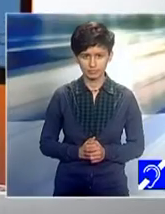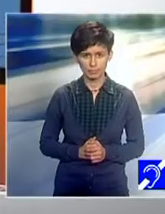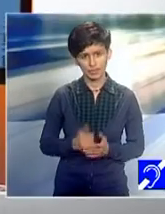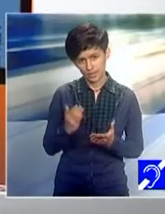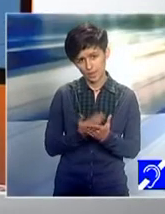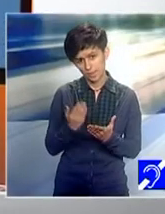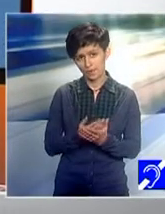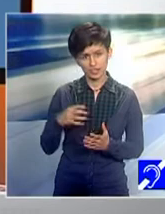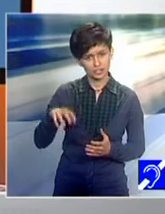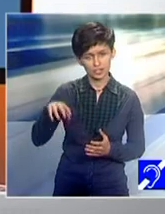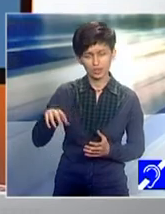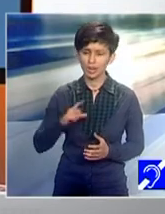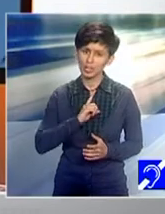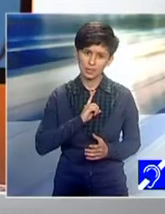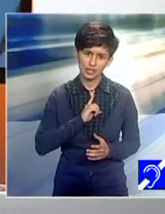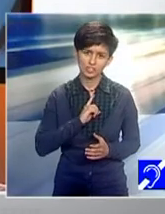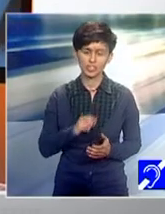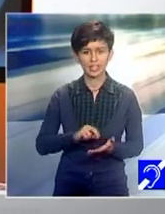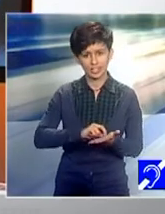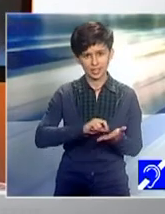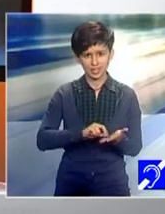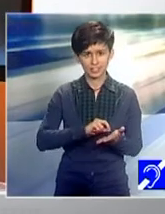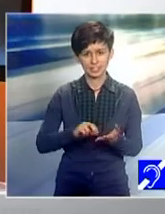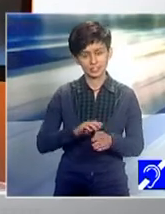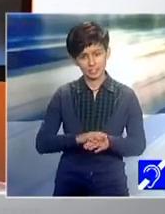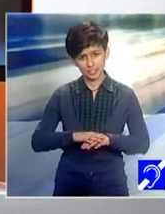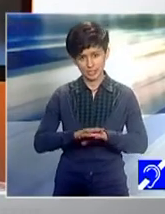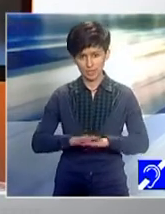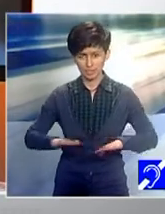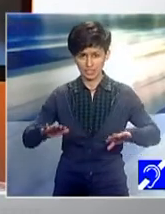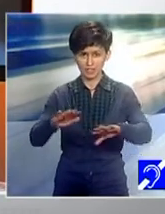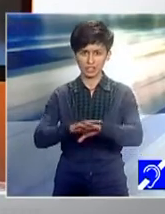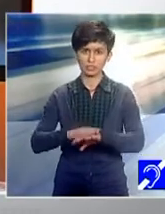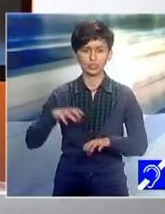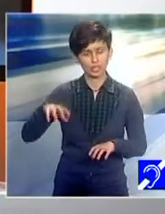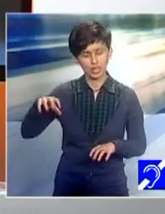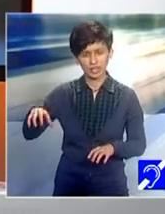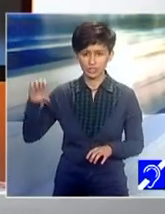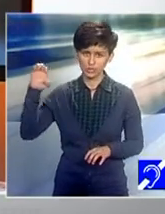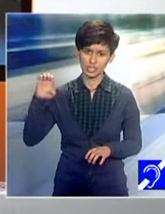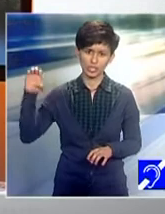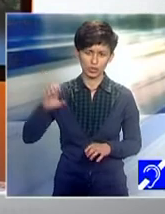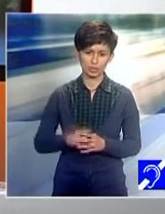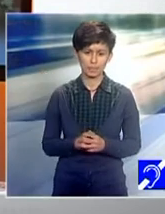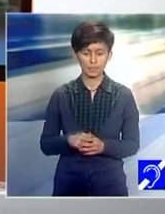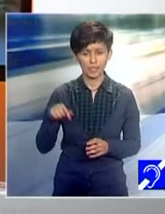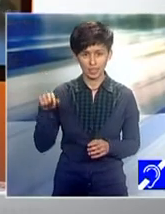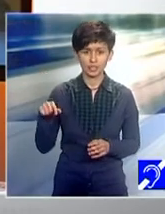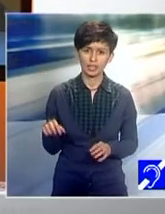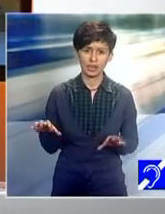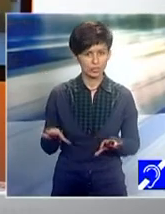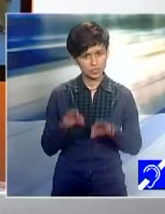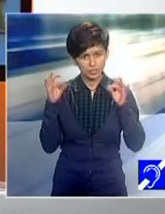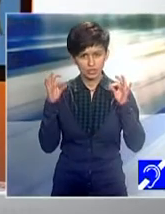Povești locale, personale, înscrise în peisajul multicultural al unor regiuni din Europa. Au fost culese de un grup de tineri care au